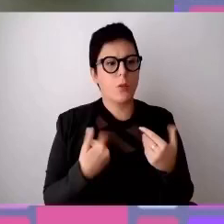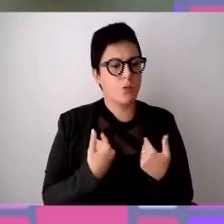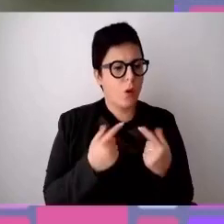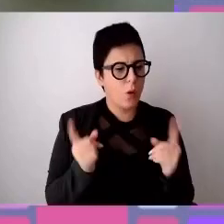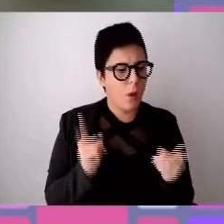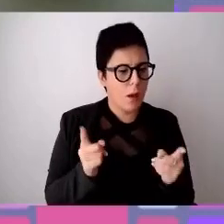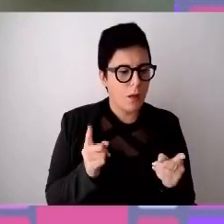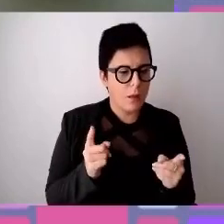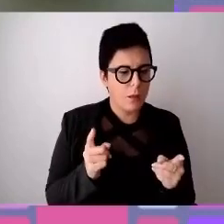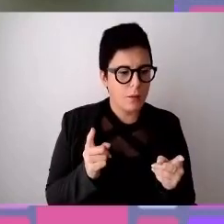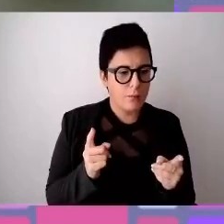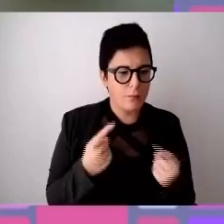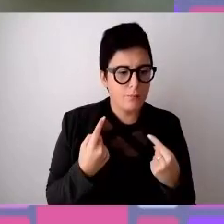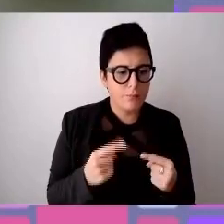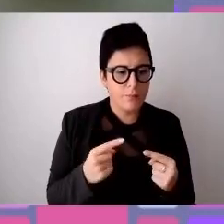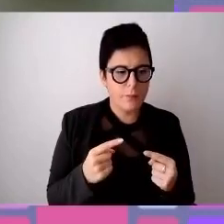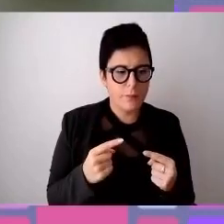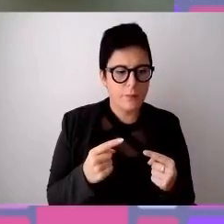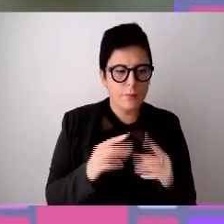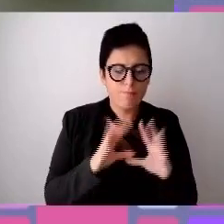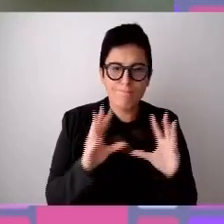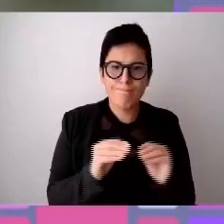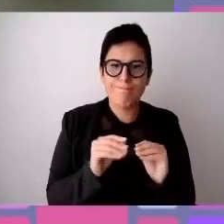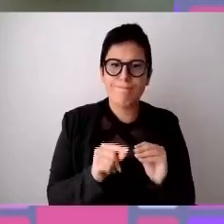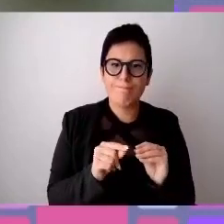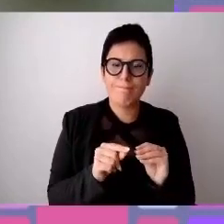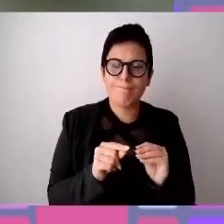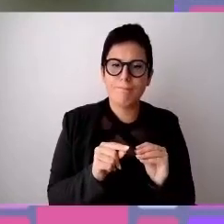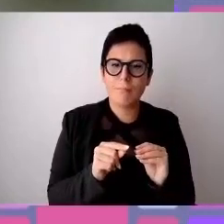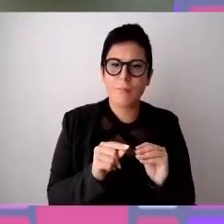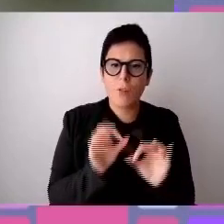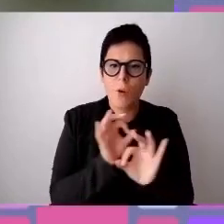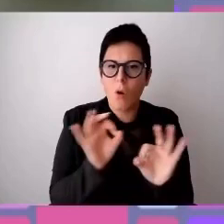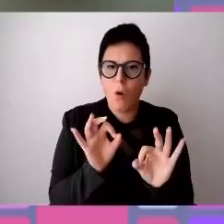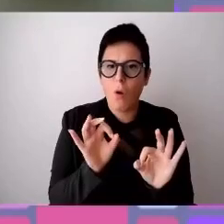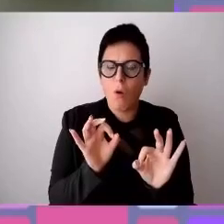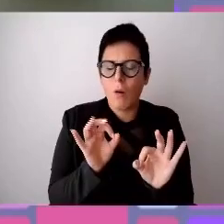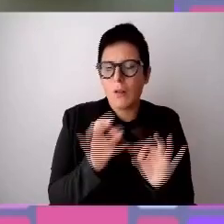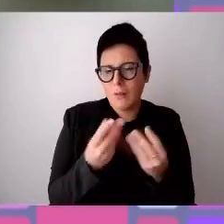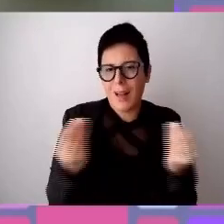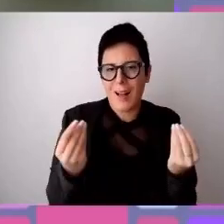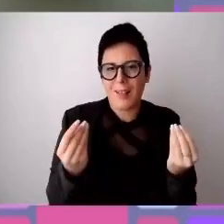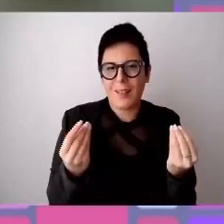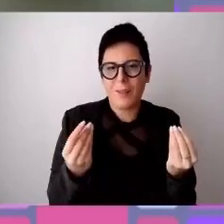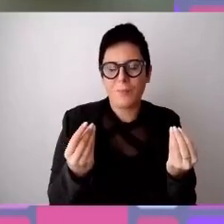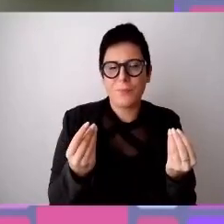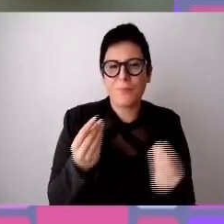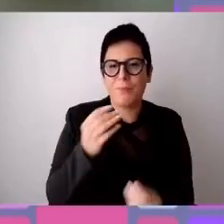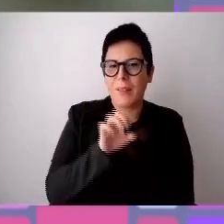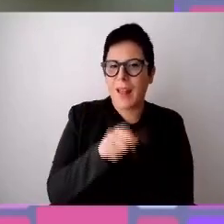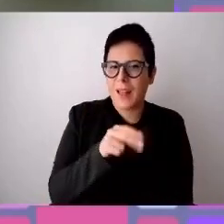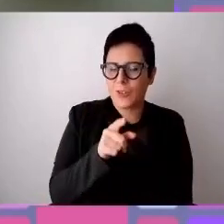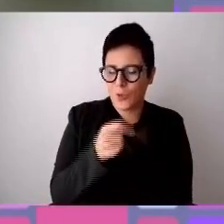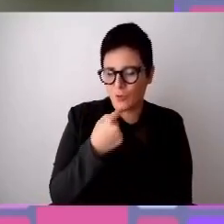sensazione? Perché c'è? Posso essere, come diceva prima Enzo, un sacco di cose. Quello che dico è,